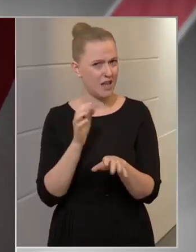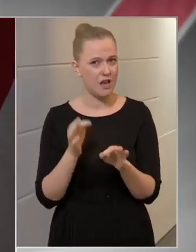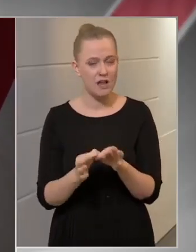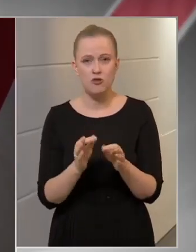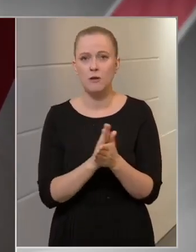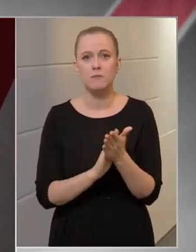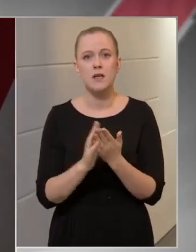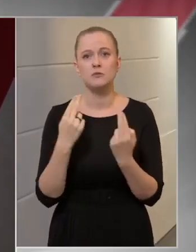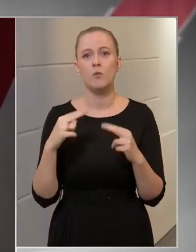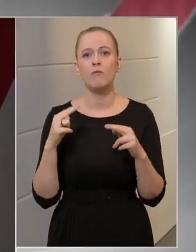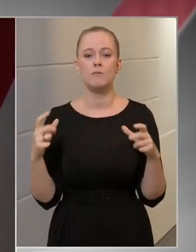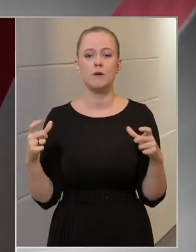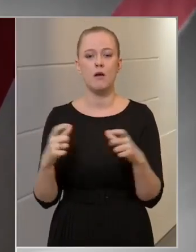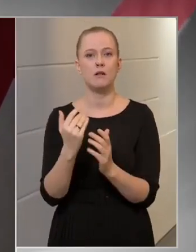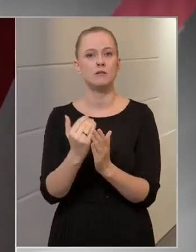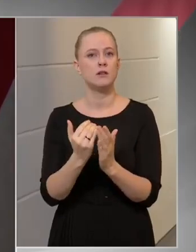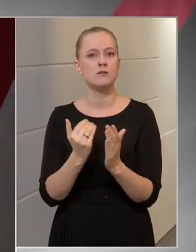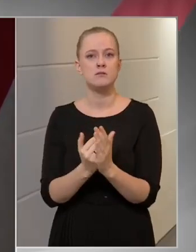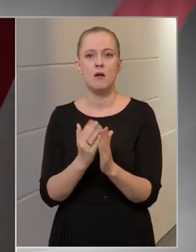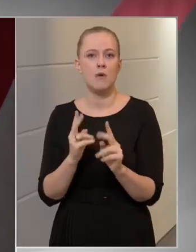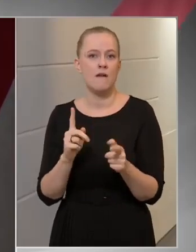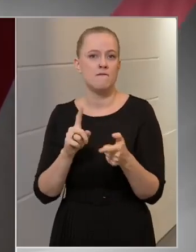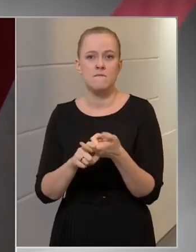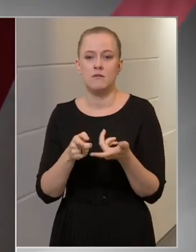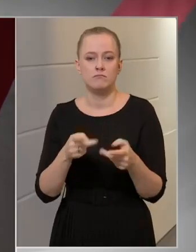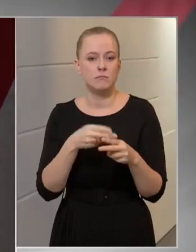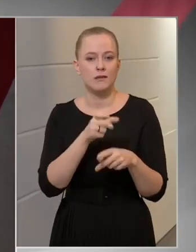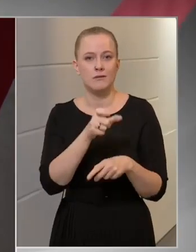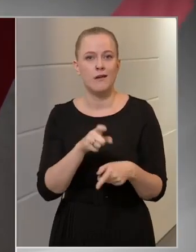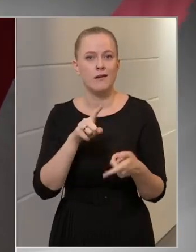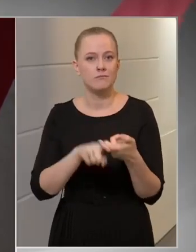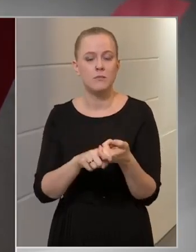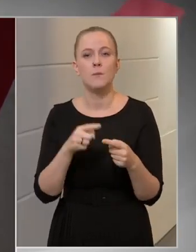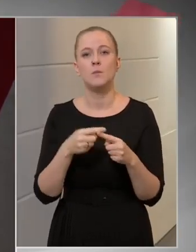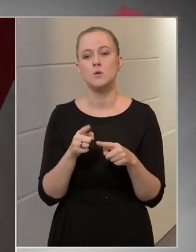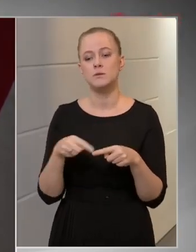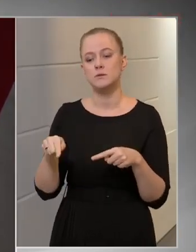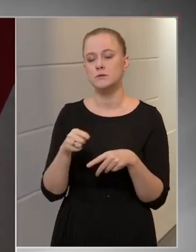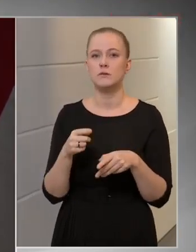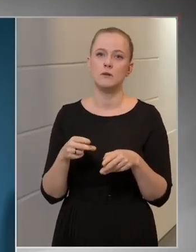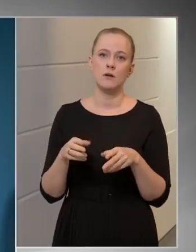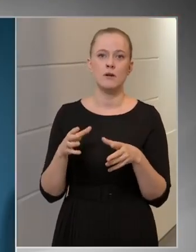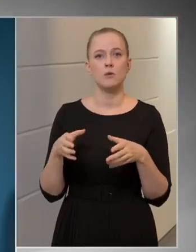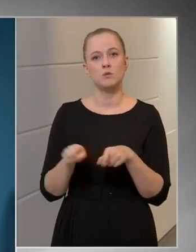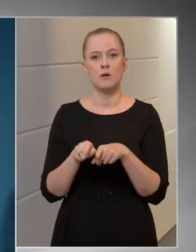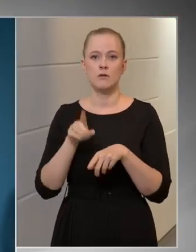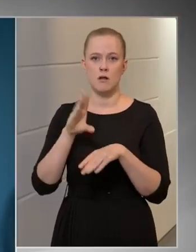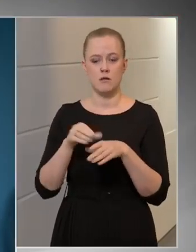milyen további karantén szabályok vonatkoznak a betegekre és a velük egy háztartásban élőkre?